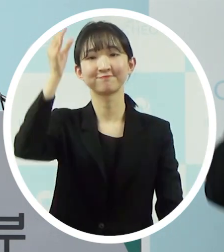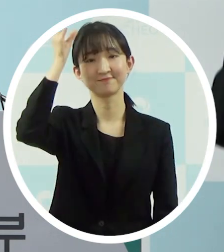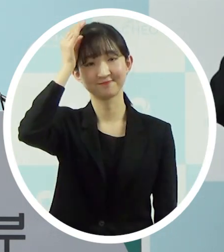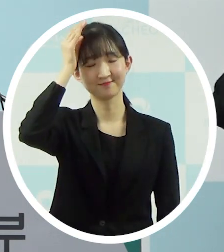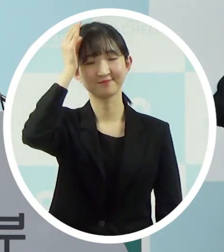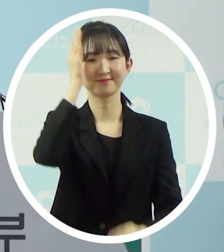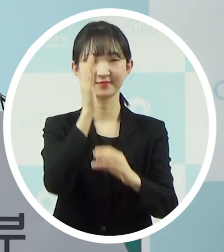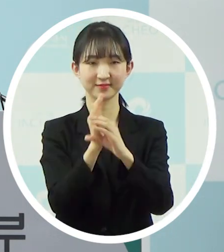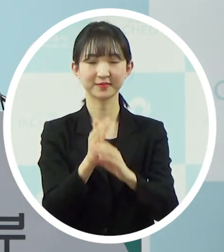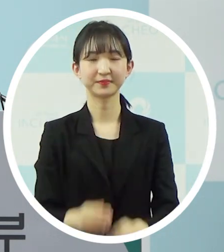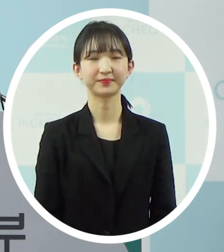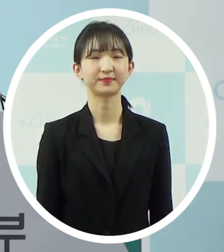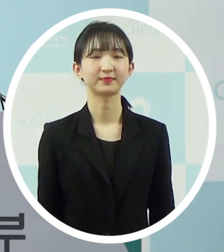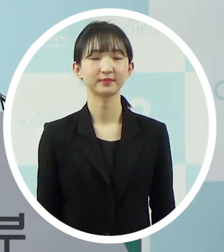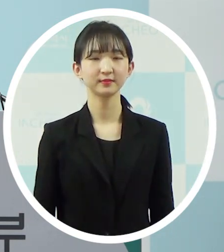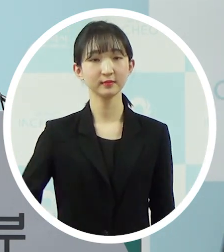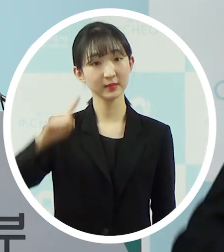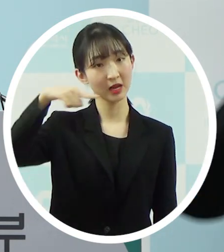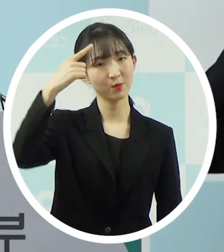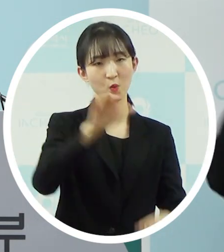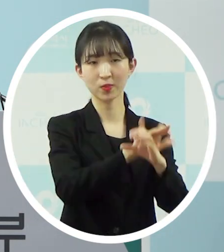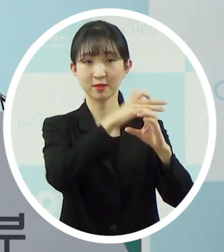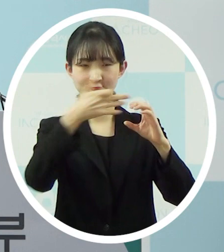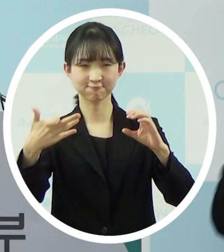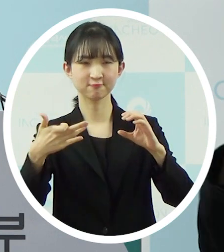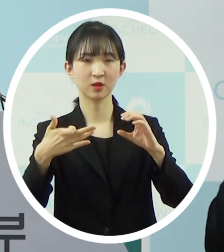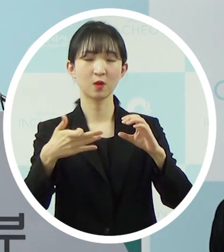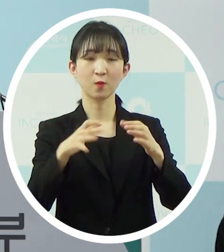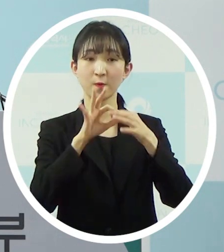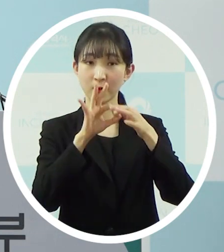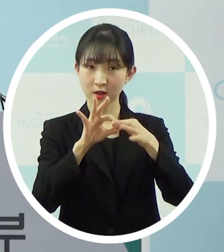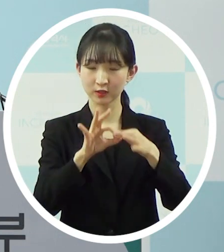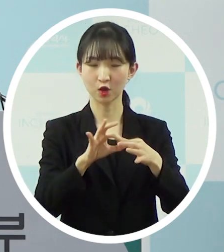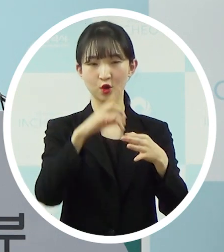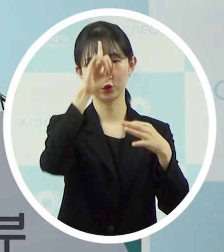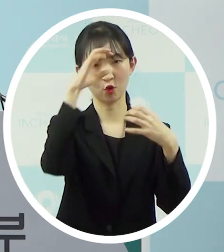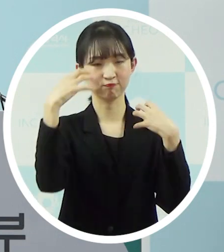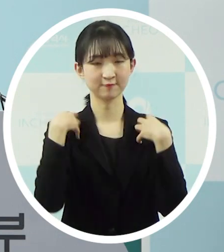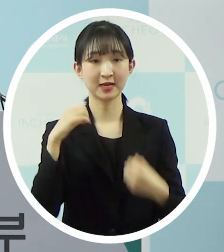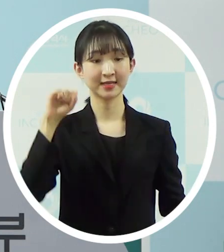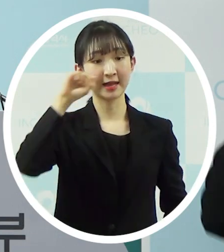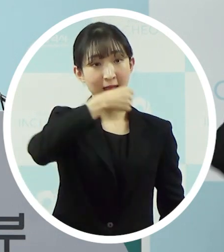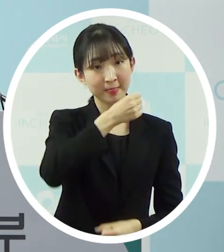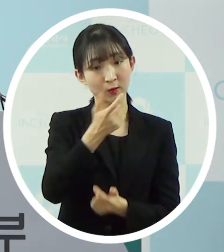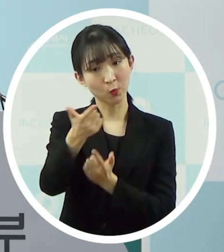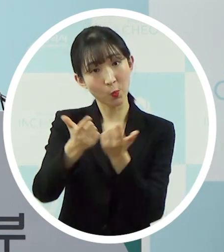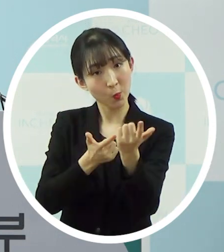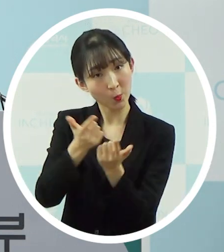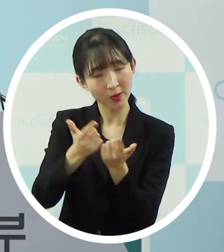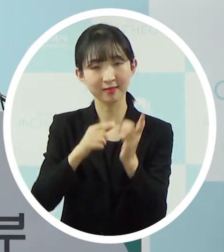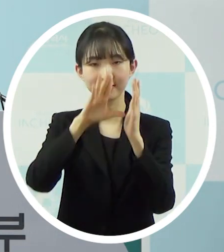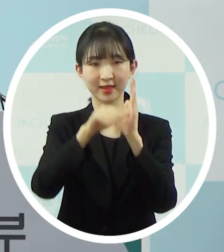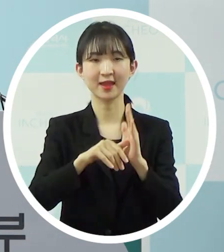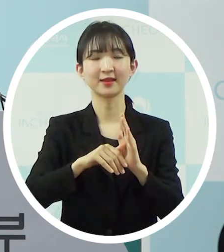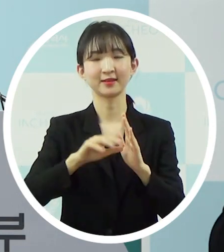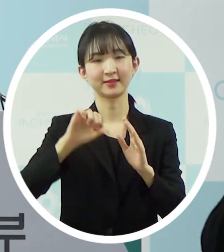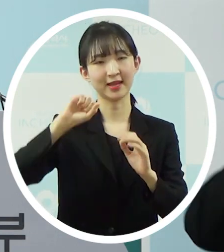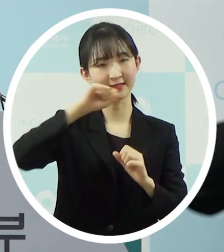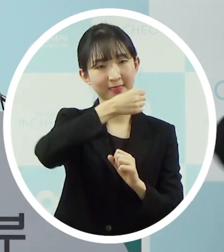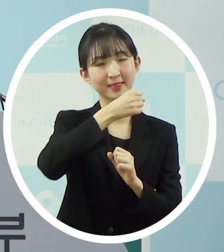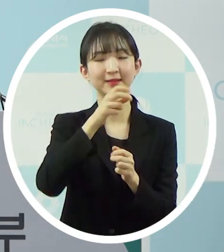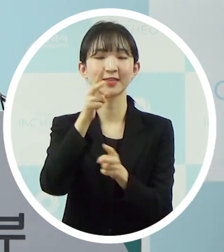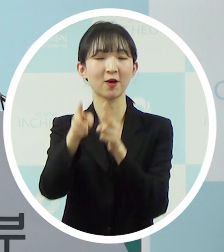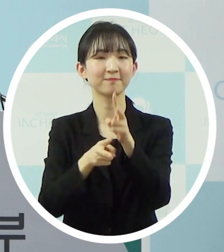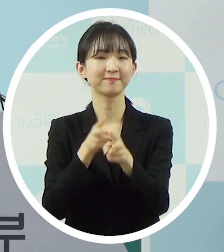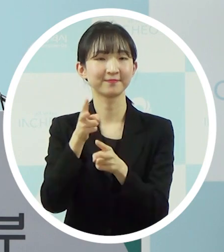있습니다. 다음으로 코로나19 대응과 관련해 정부 추경에 신청 예정 국비 대상 사업을